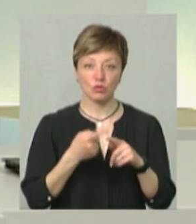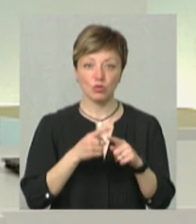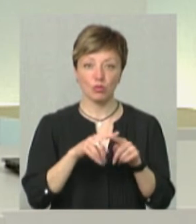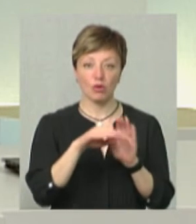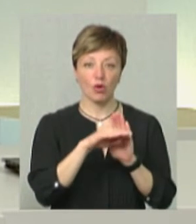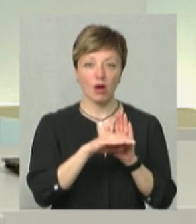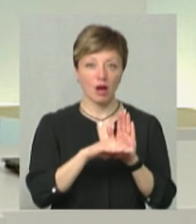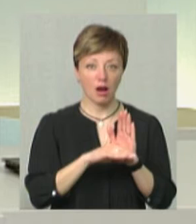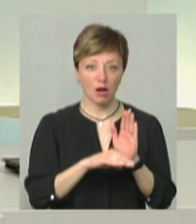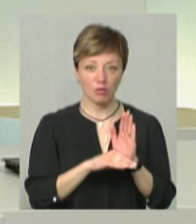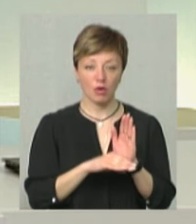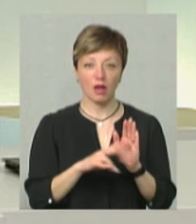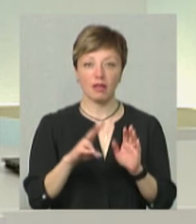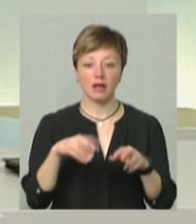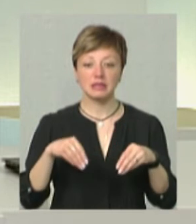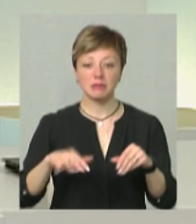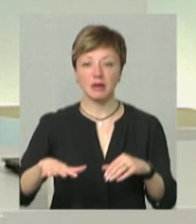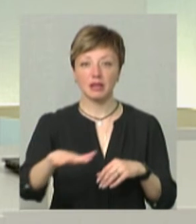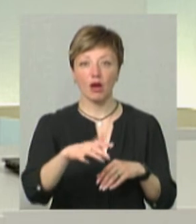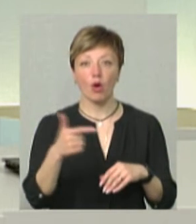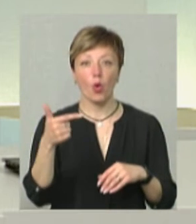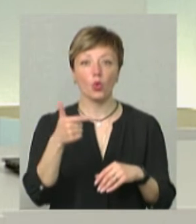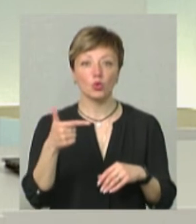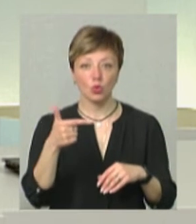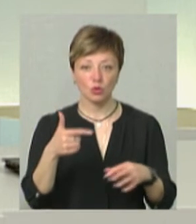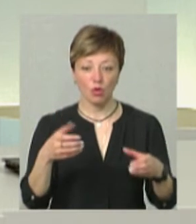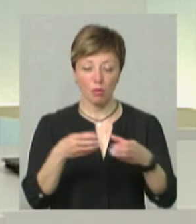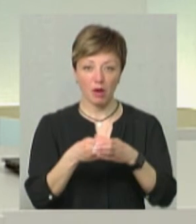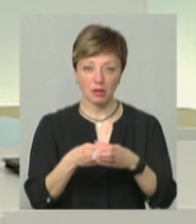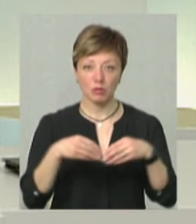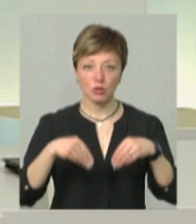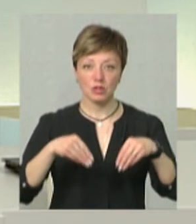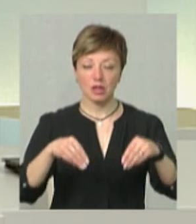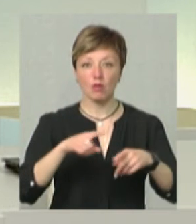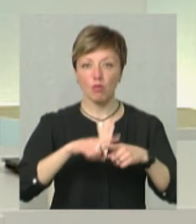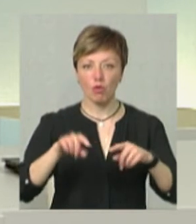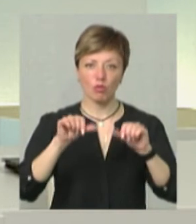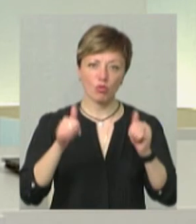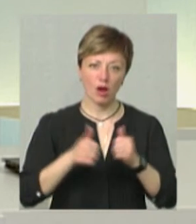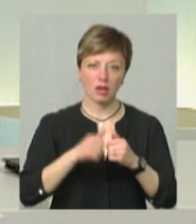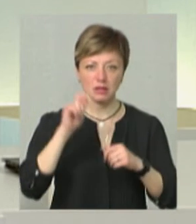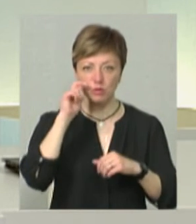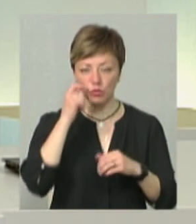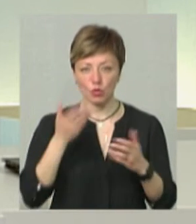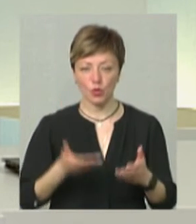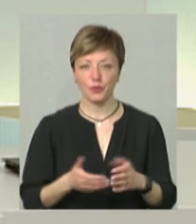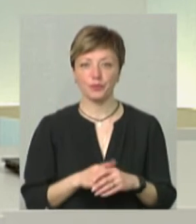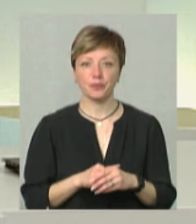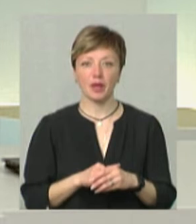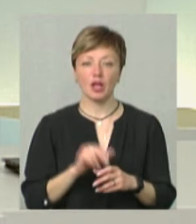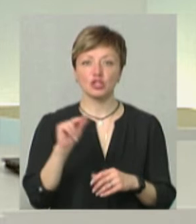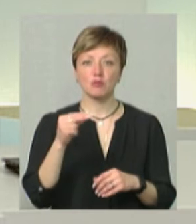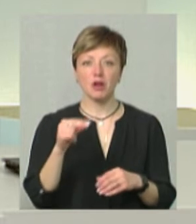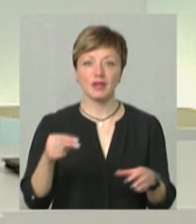На земельних ділянках Городоцької тергромади посіяли моркву, буряк, цибулю. У